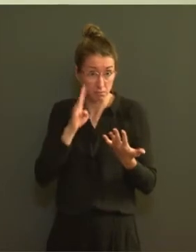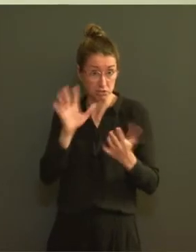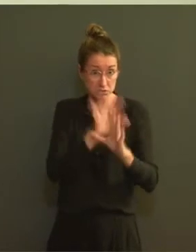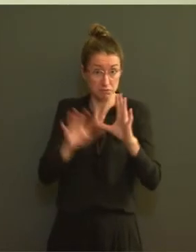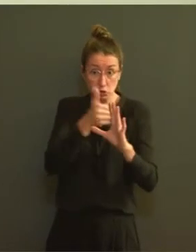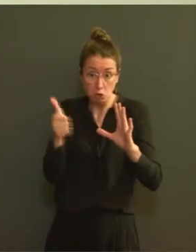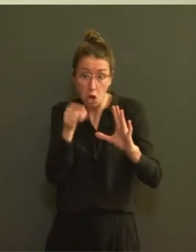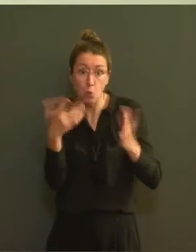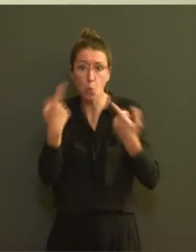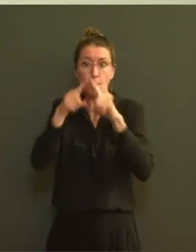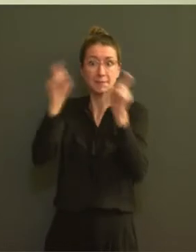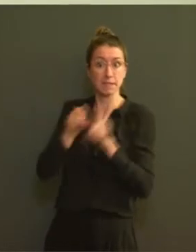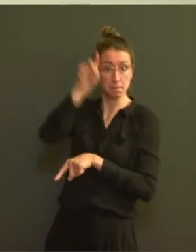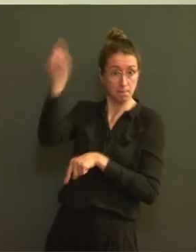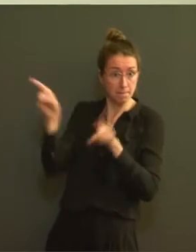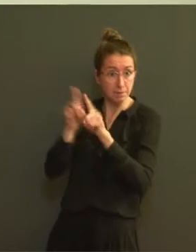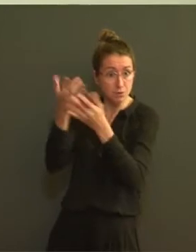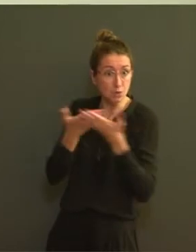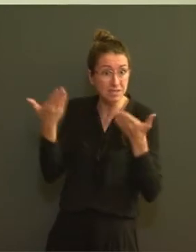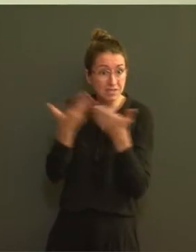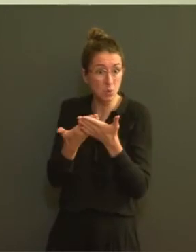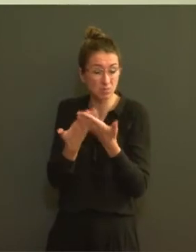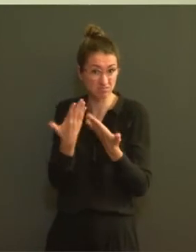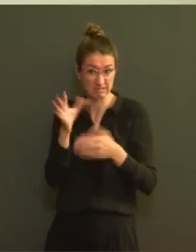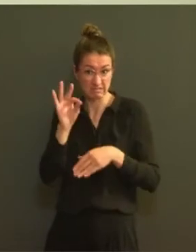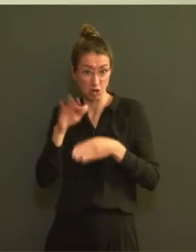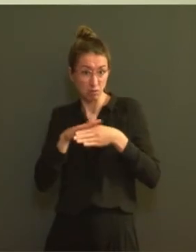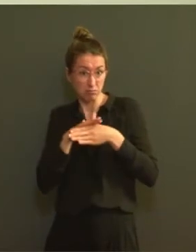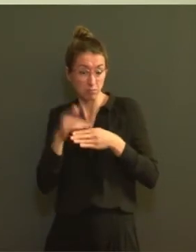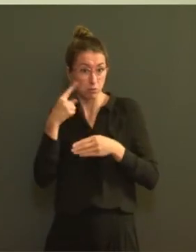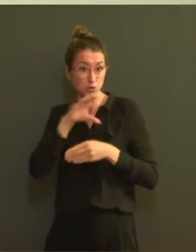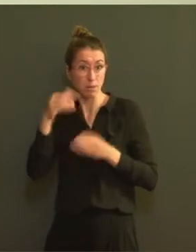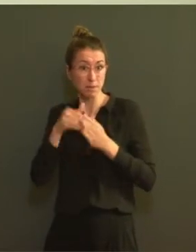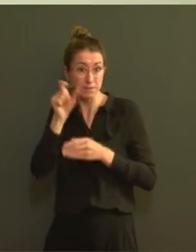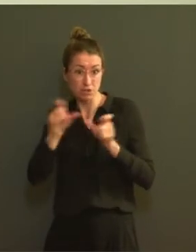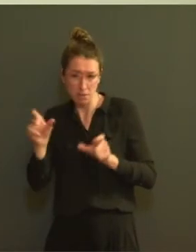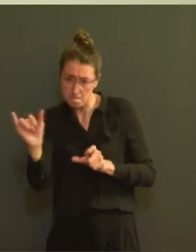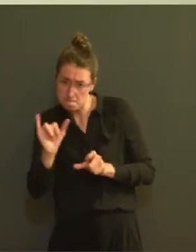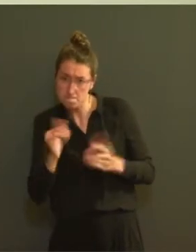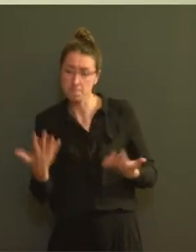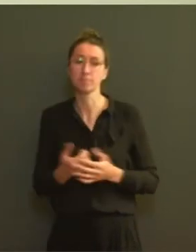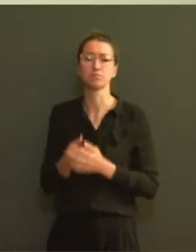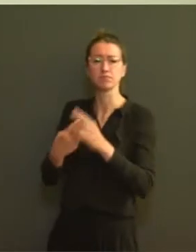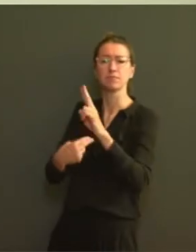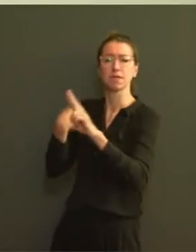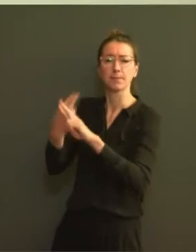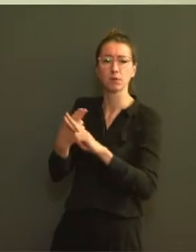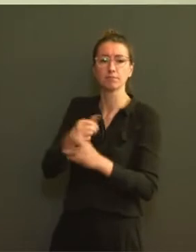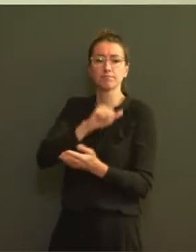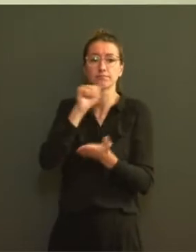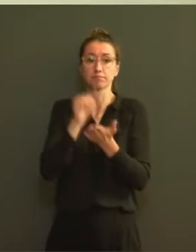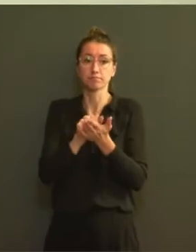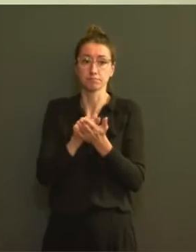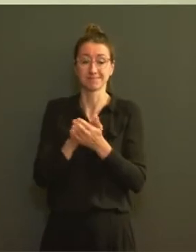C'est un seuil qui a été choisi de manière arbitraire, qui ne repose pas sur des données scientifiques, mais qui est une indication que la situation